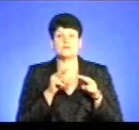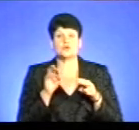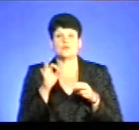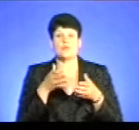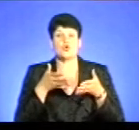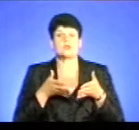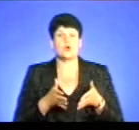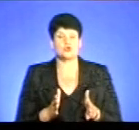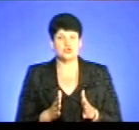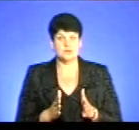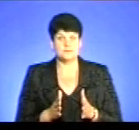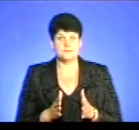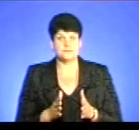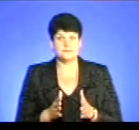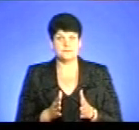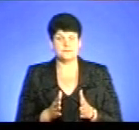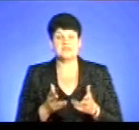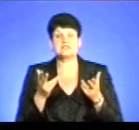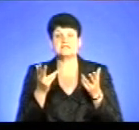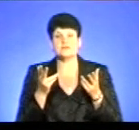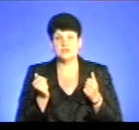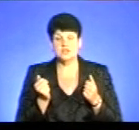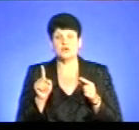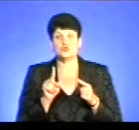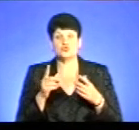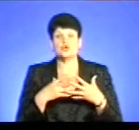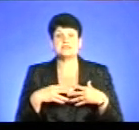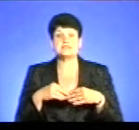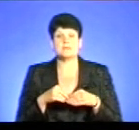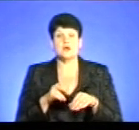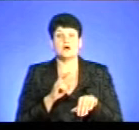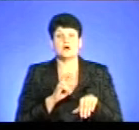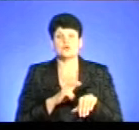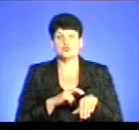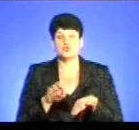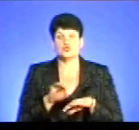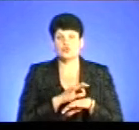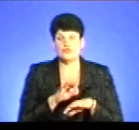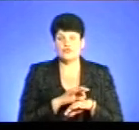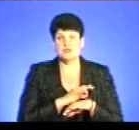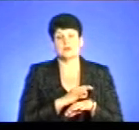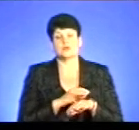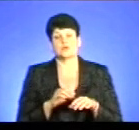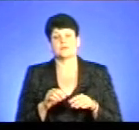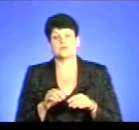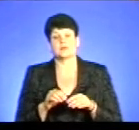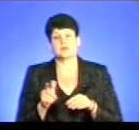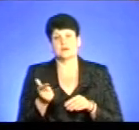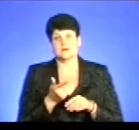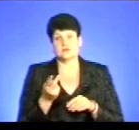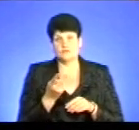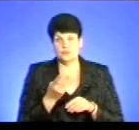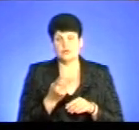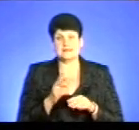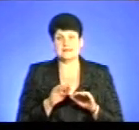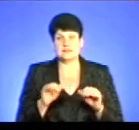народження. І, звичайно, що сім'я, чоловік, дружина, чоловік, жінка, діти,